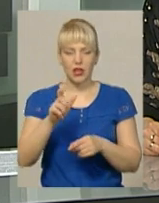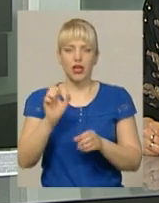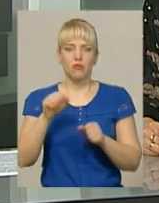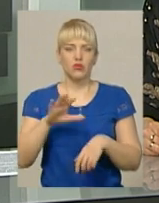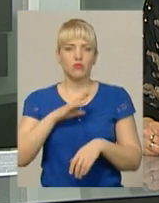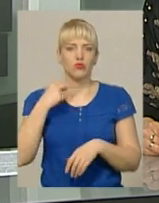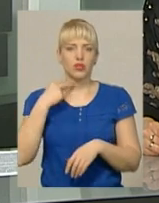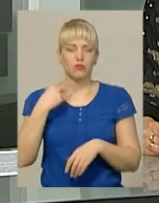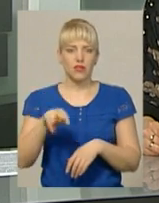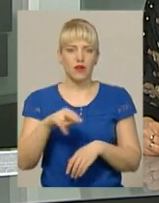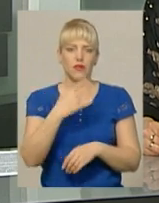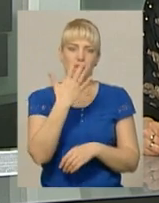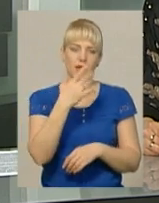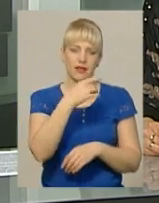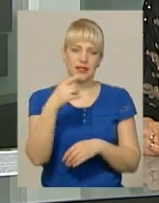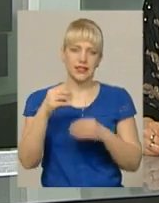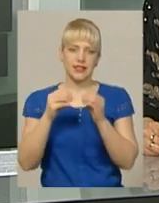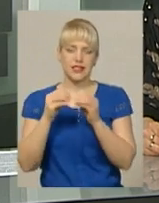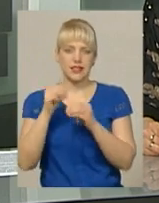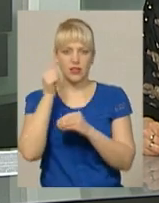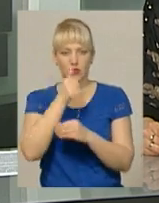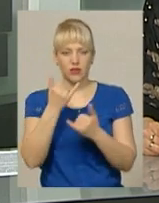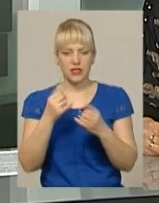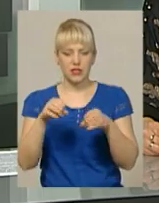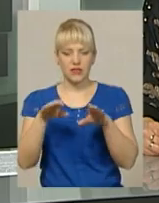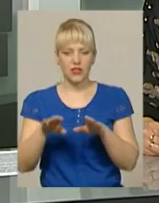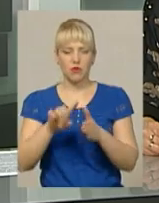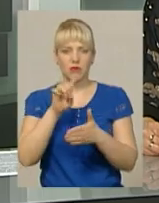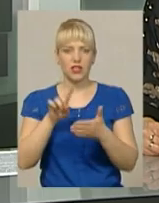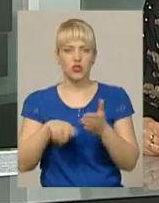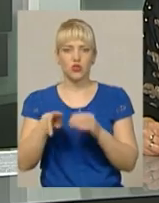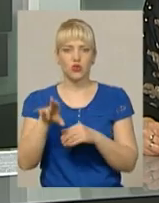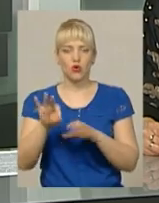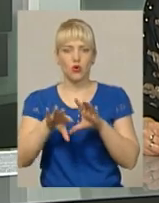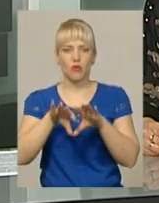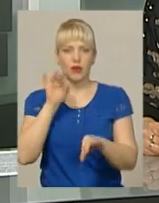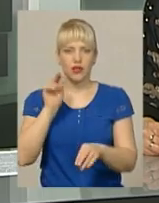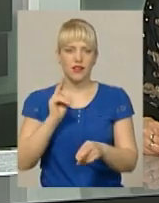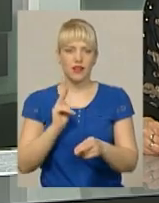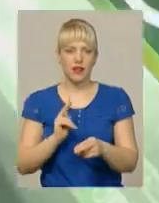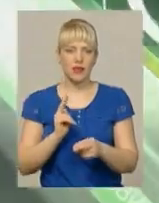5 до 10 років. Наразі вирішується питання щодо обрання чоловікові запобіжного заходу.